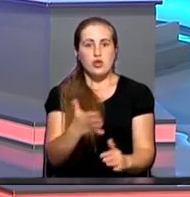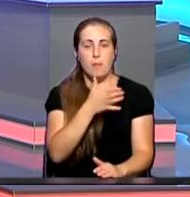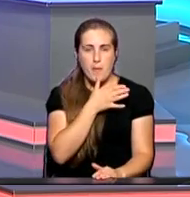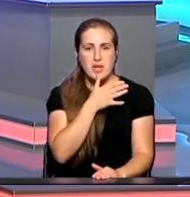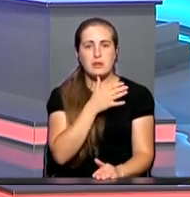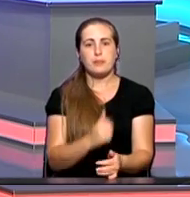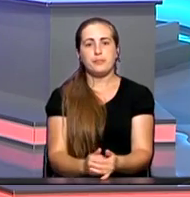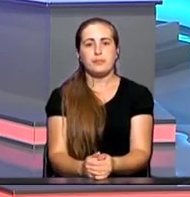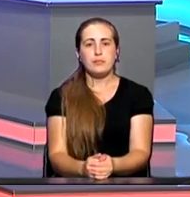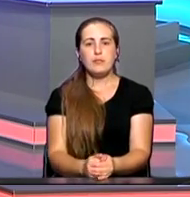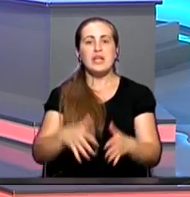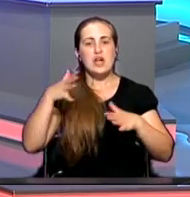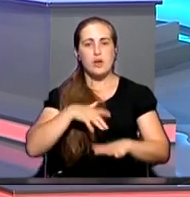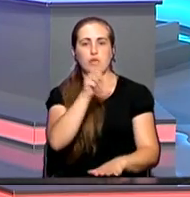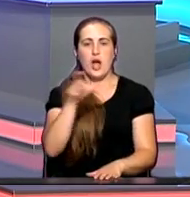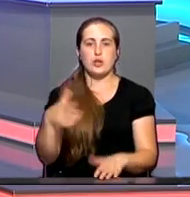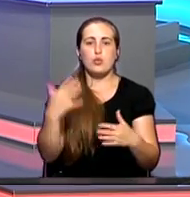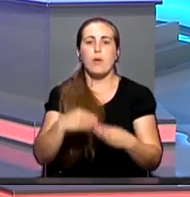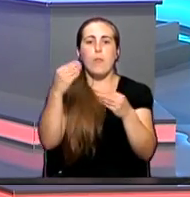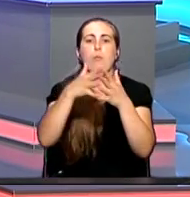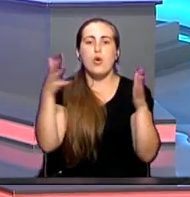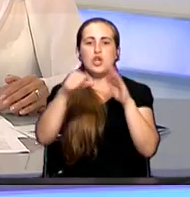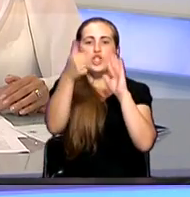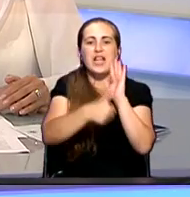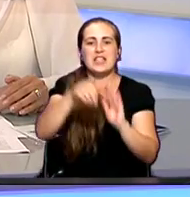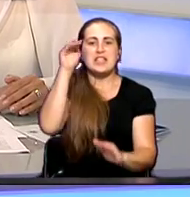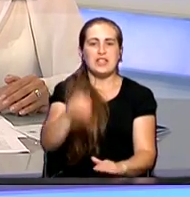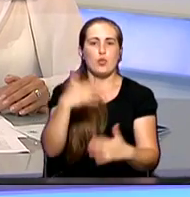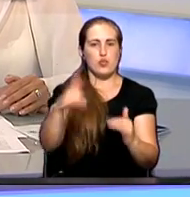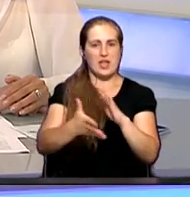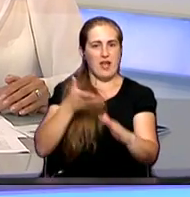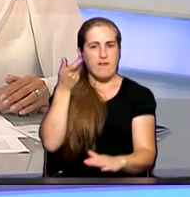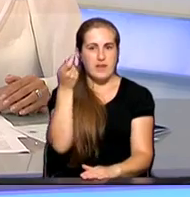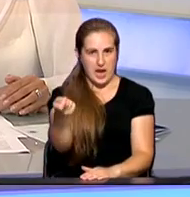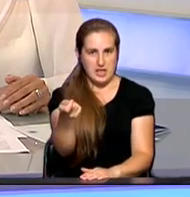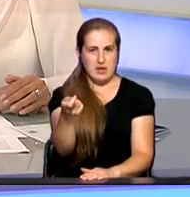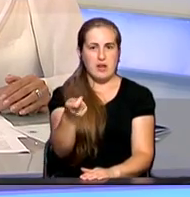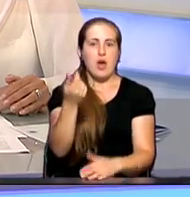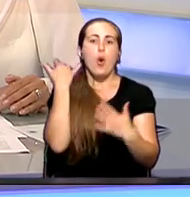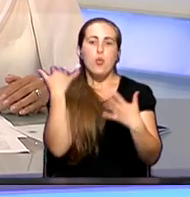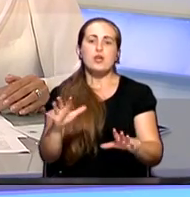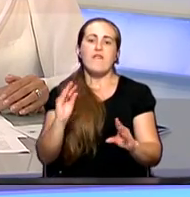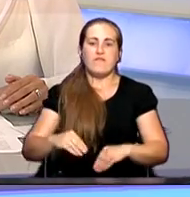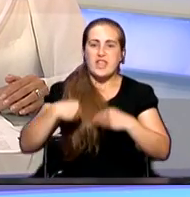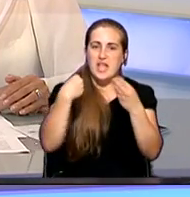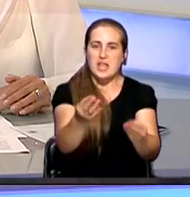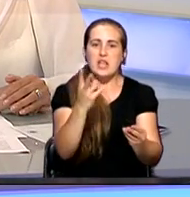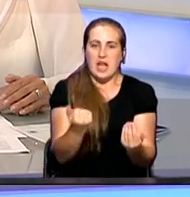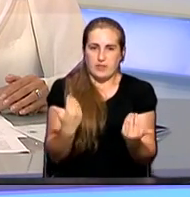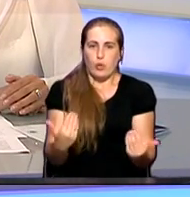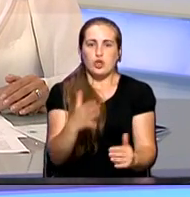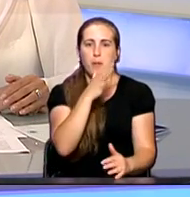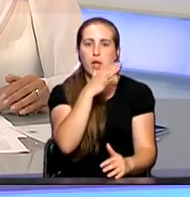крымчане подали более 16 тысяч заявлений. Выдано на сегодняшний момент